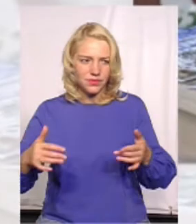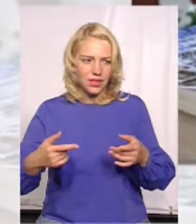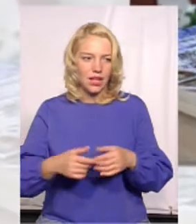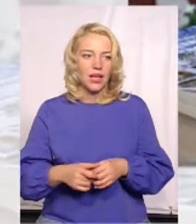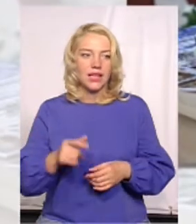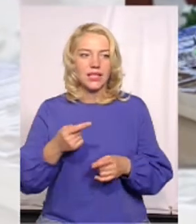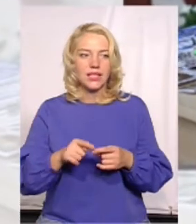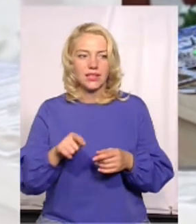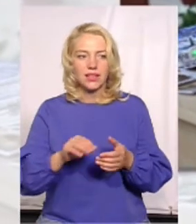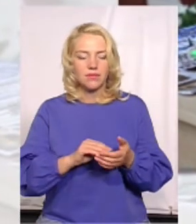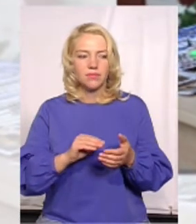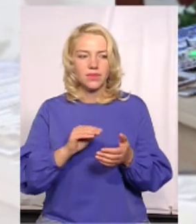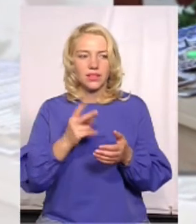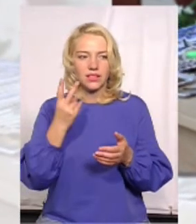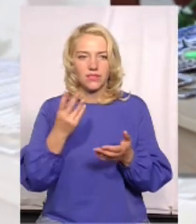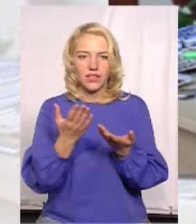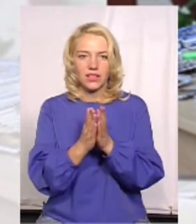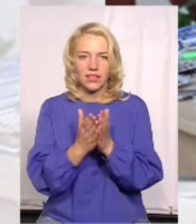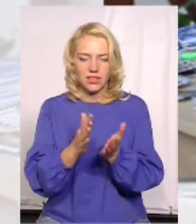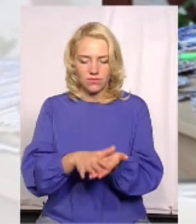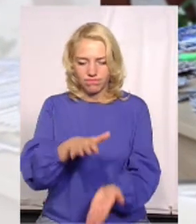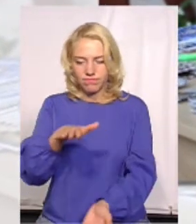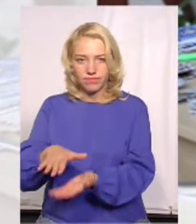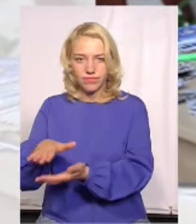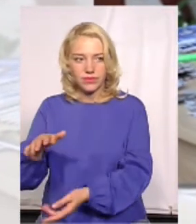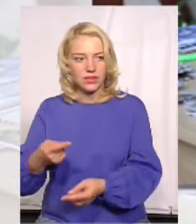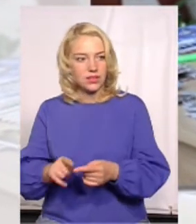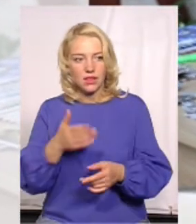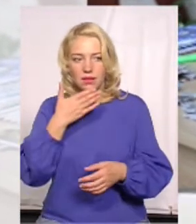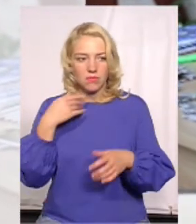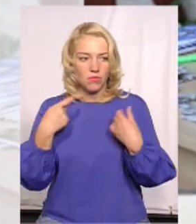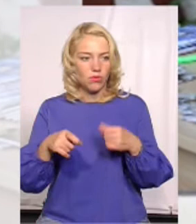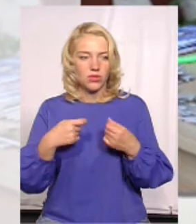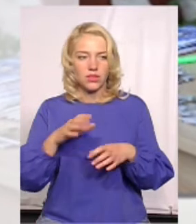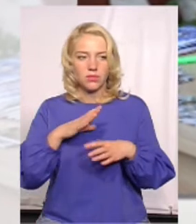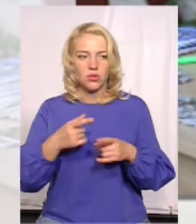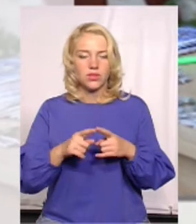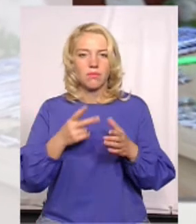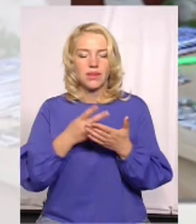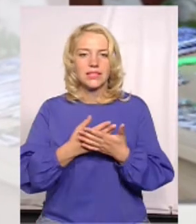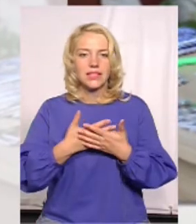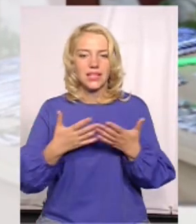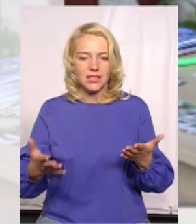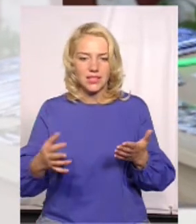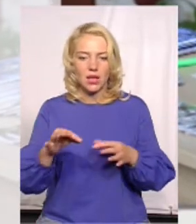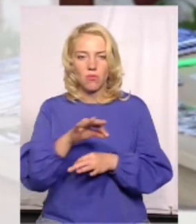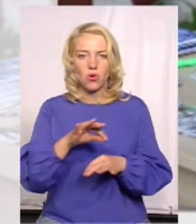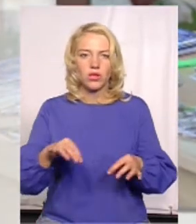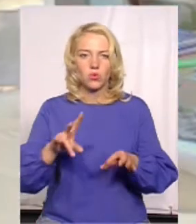дві стоси цих коміксів. Це все не продавалося, це була презентація проєкту в Мисецькому дворику.